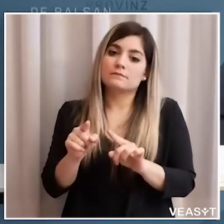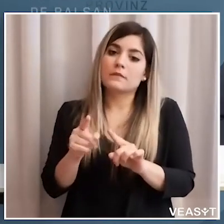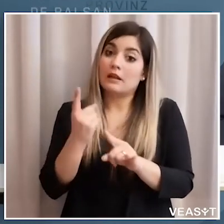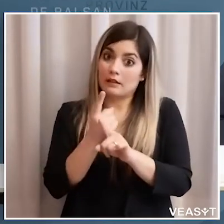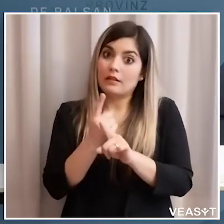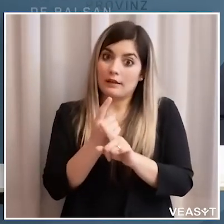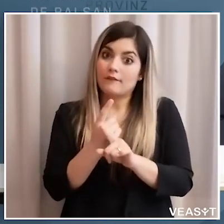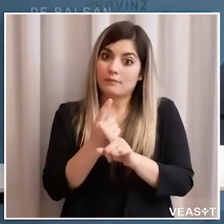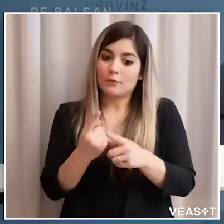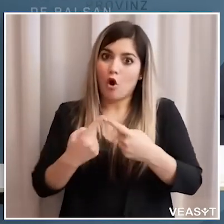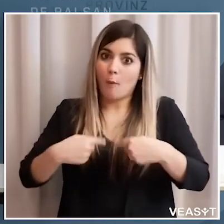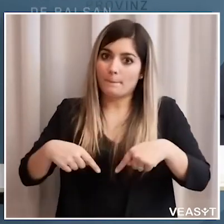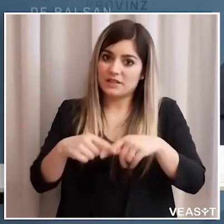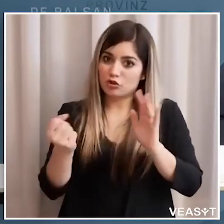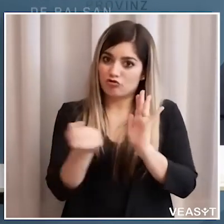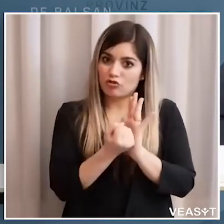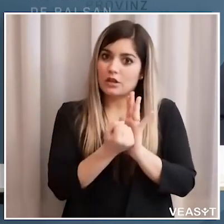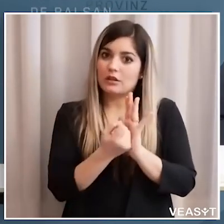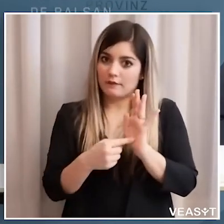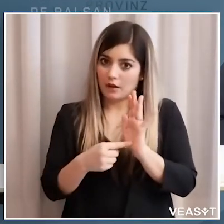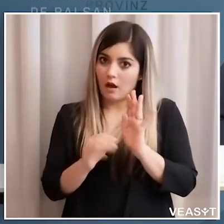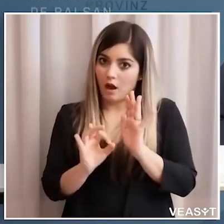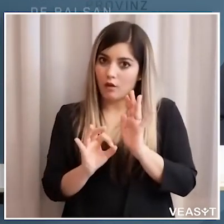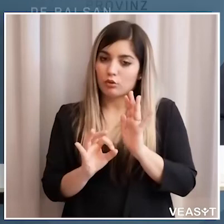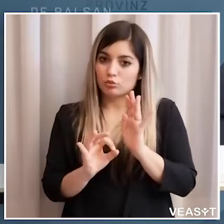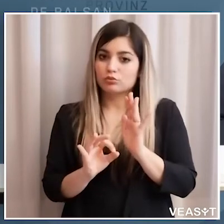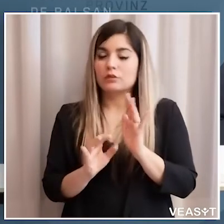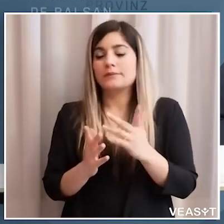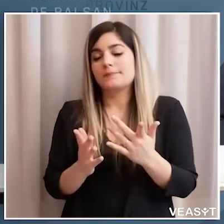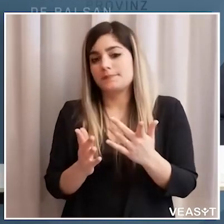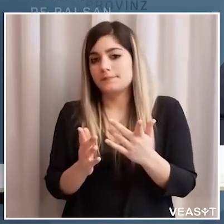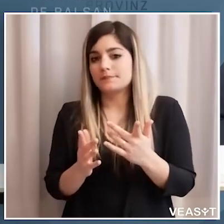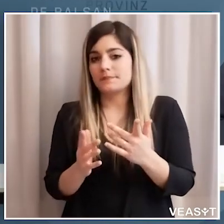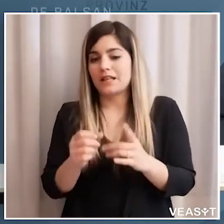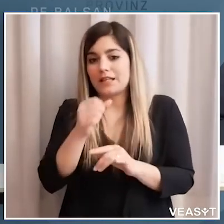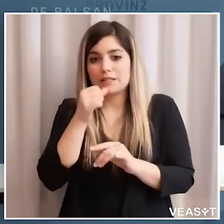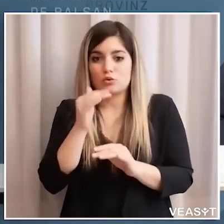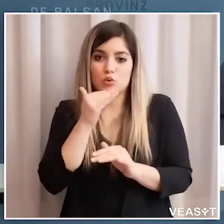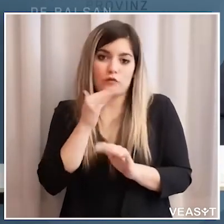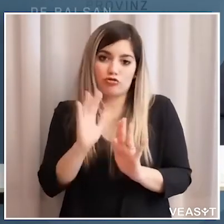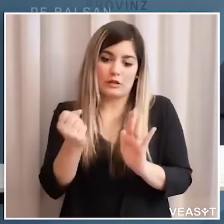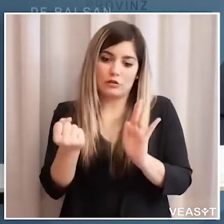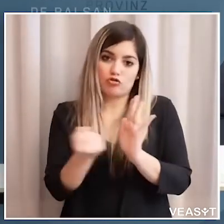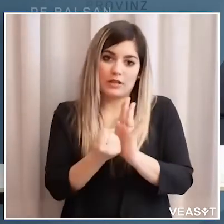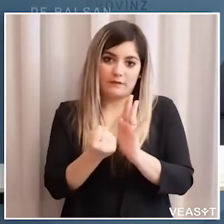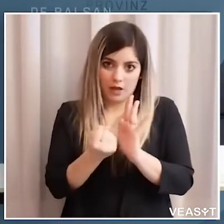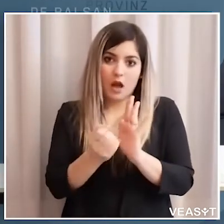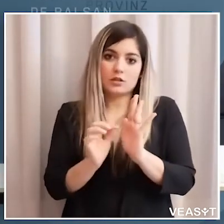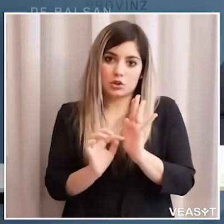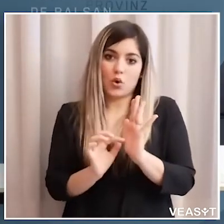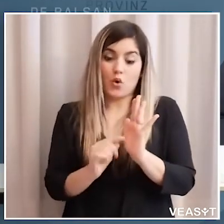attestate anche dall'apposita commissione provinciale perciò basta essere muniti anche di questa